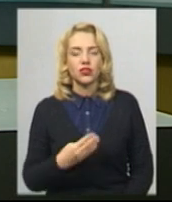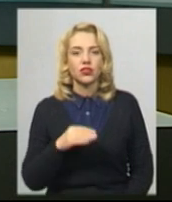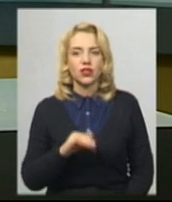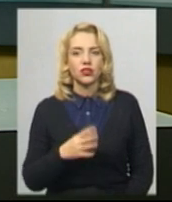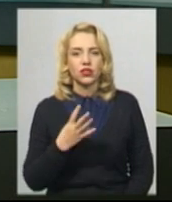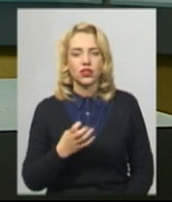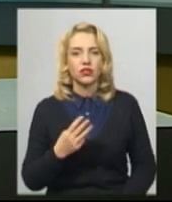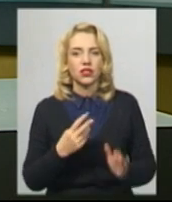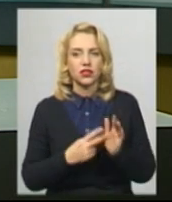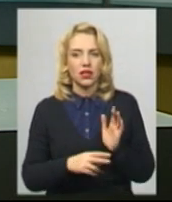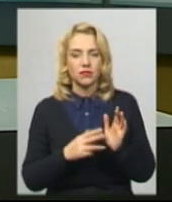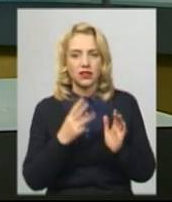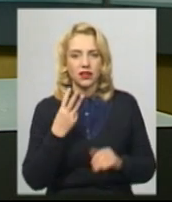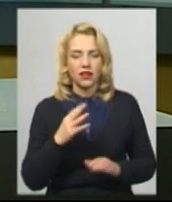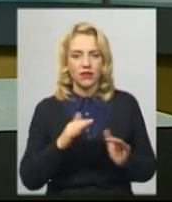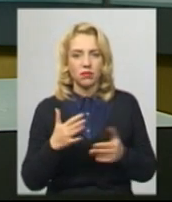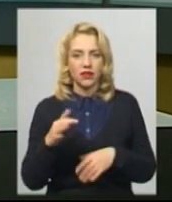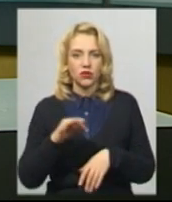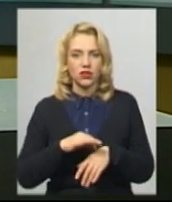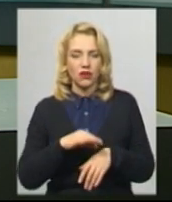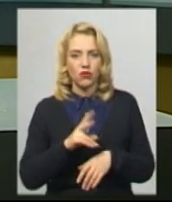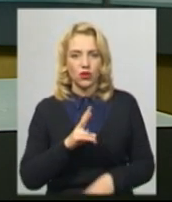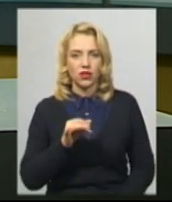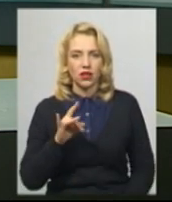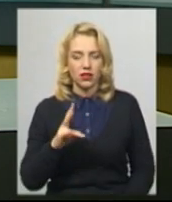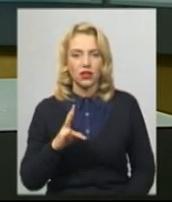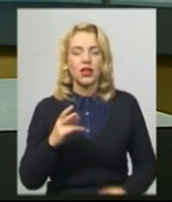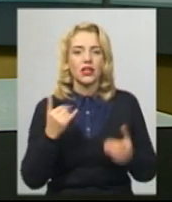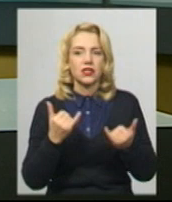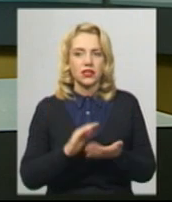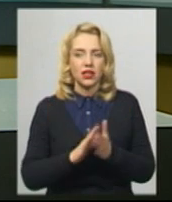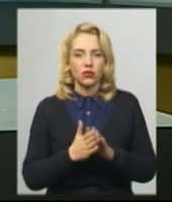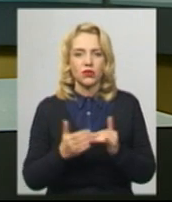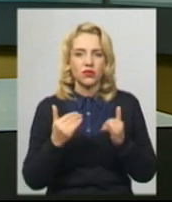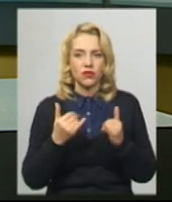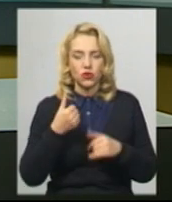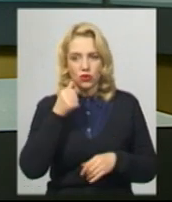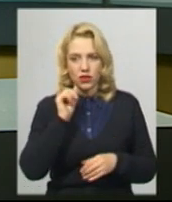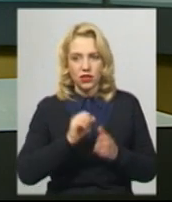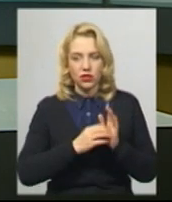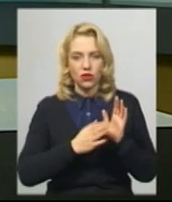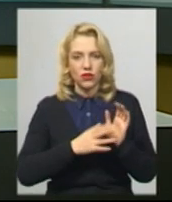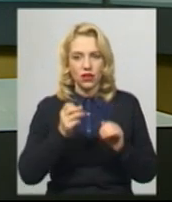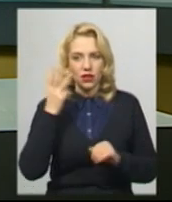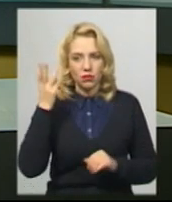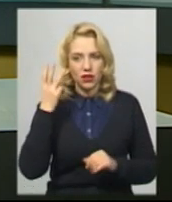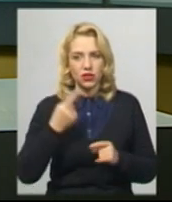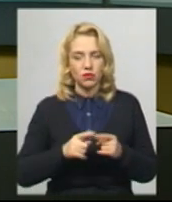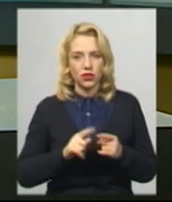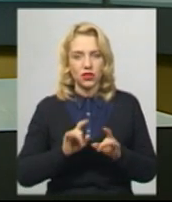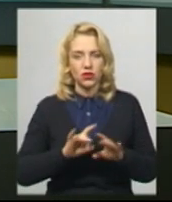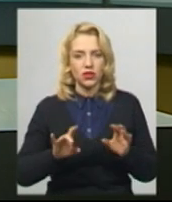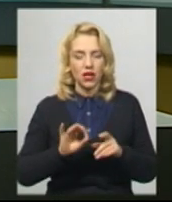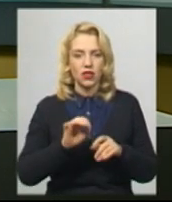4473 випадки захворювання на кір станом на вчора зареєстровано на Хмельниччині. Про це повідомляє лікар-епідеміолог